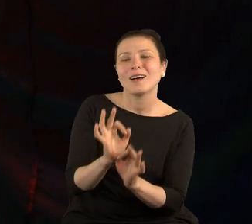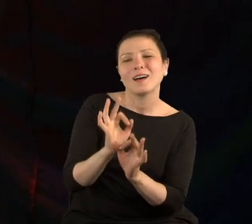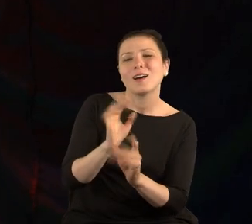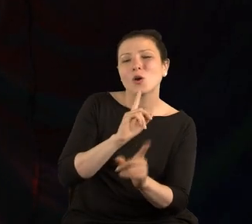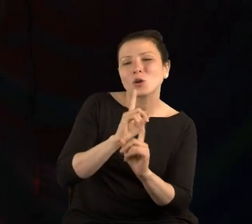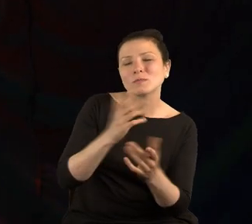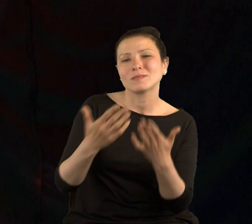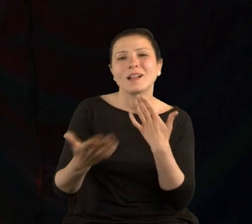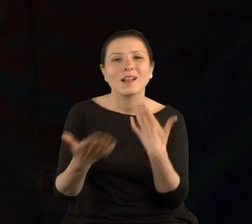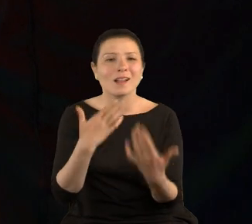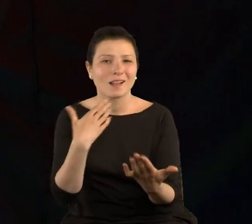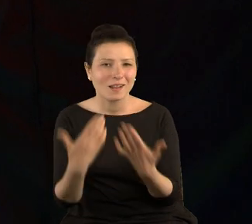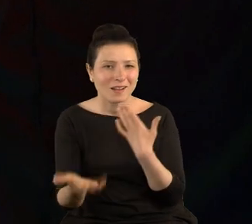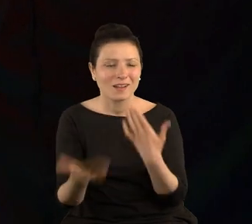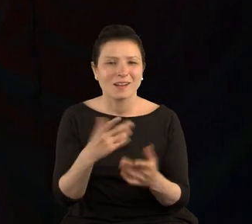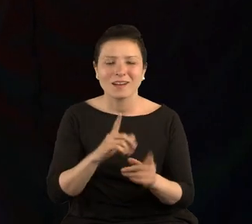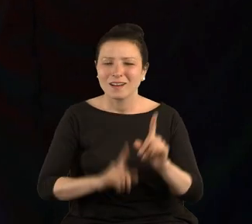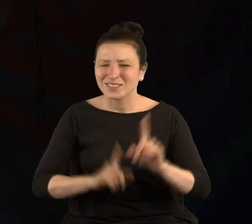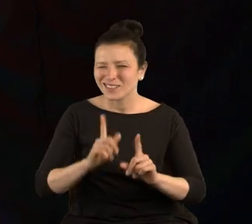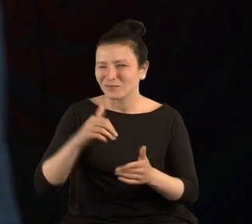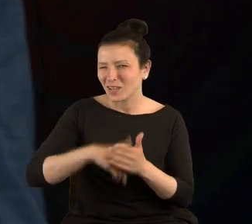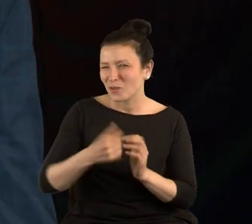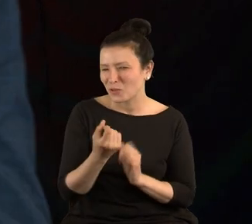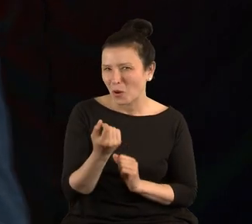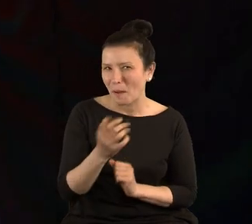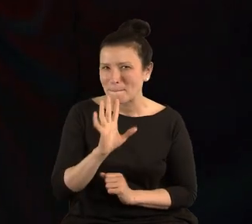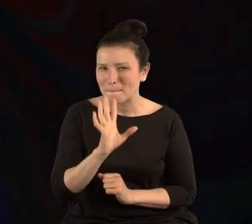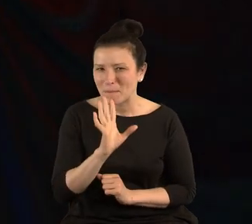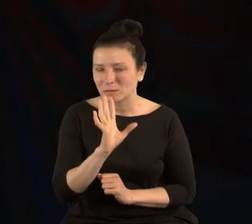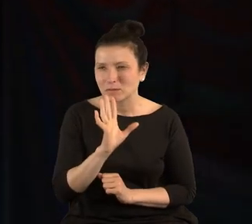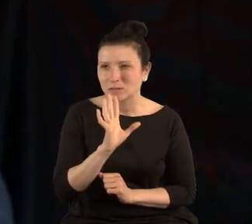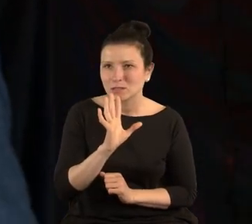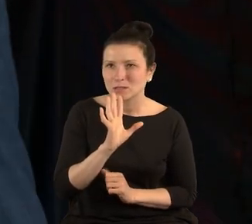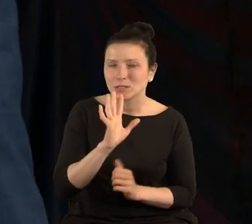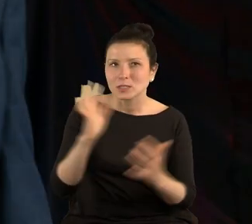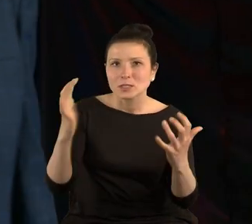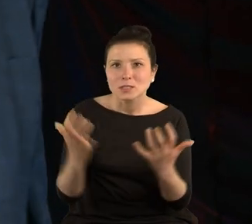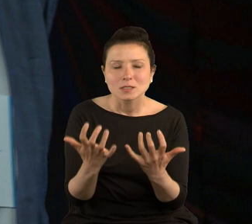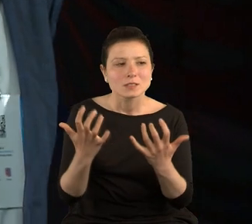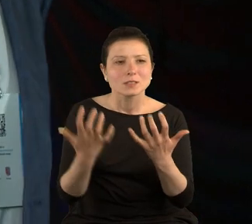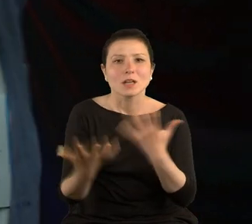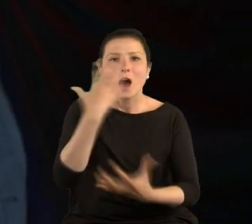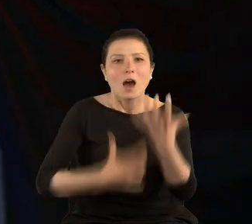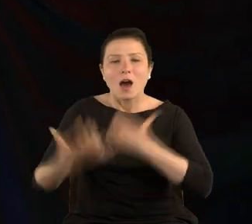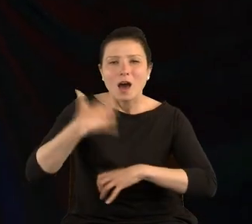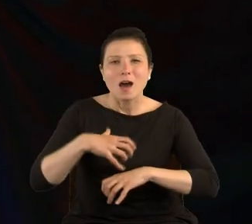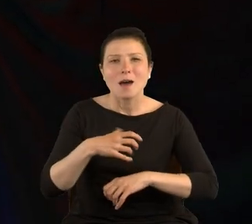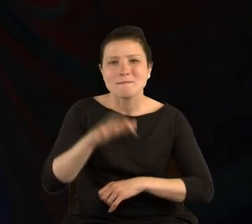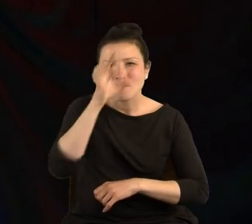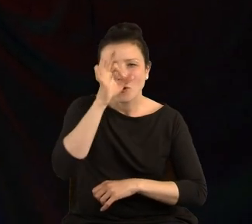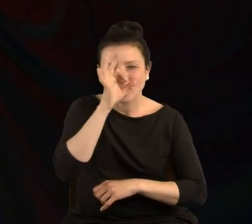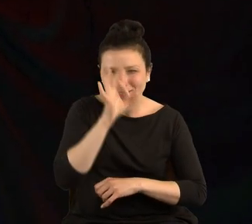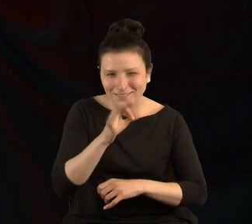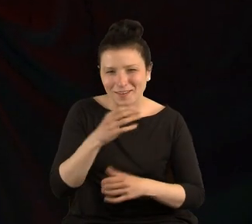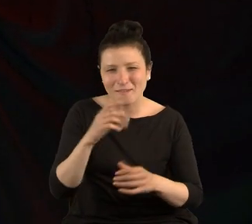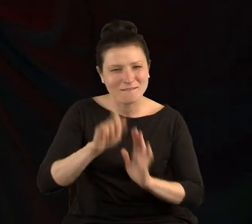Czasami zachowujemy się troszeczkę jakbyśmy żarli filmy porno i ja się musiałem leczyć z